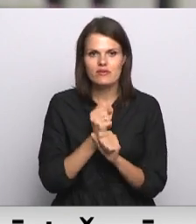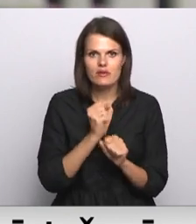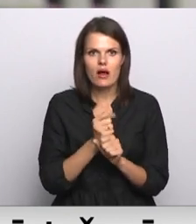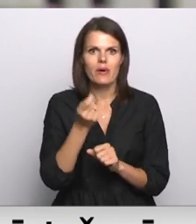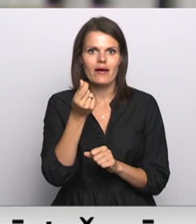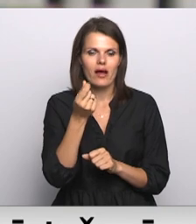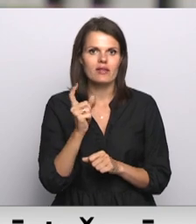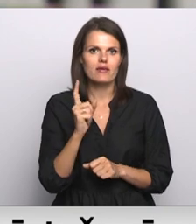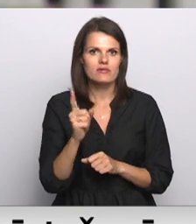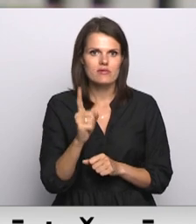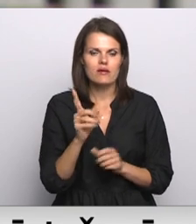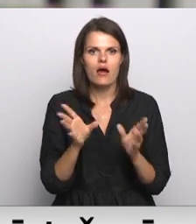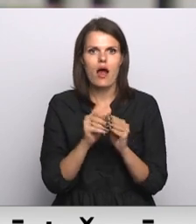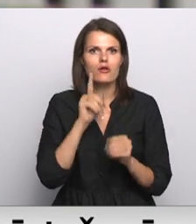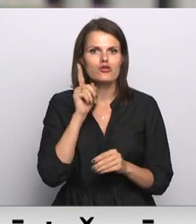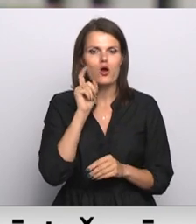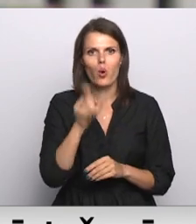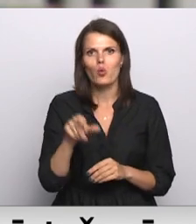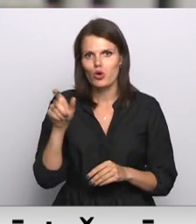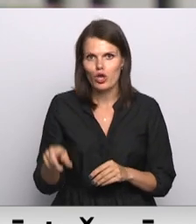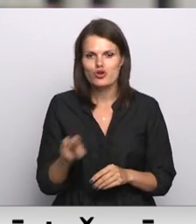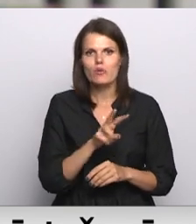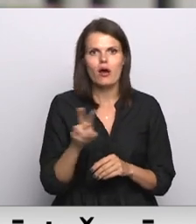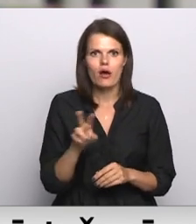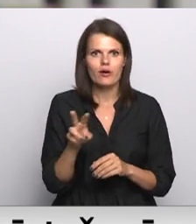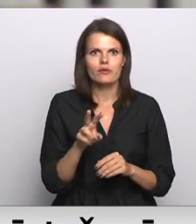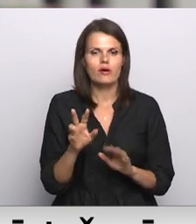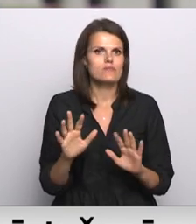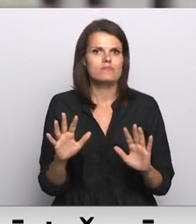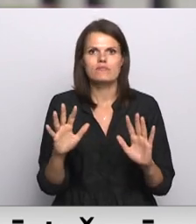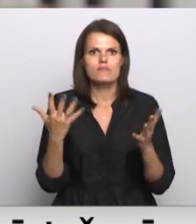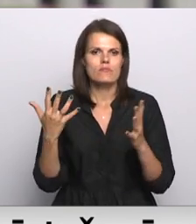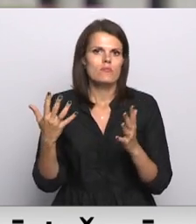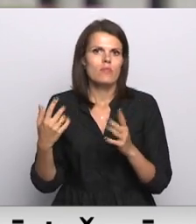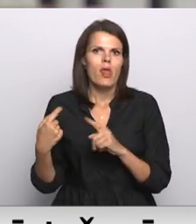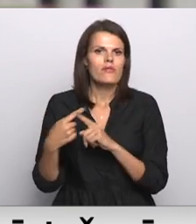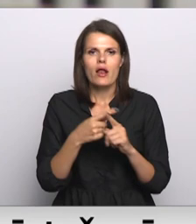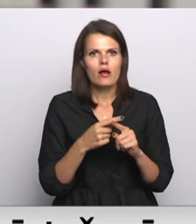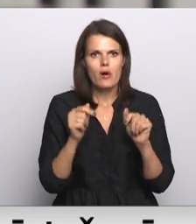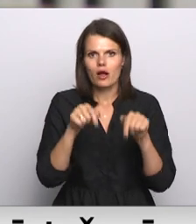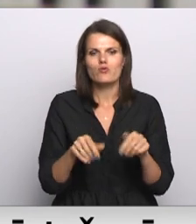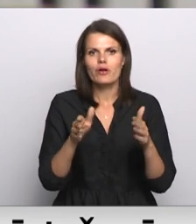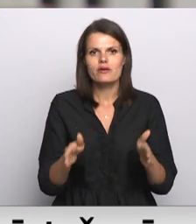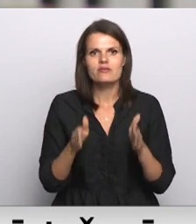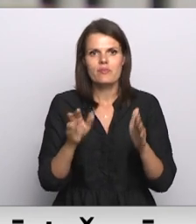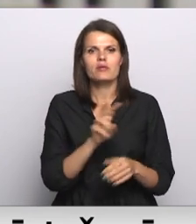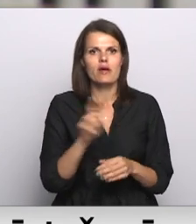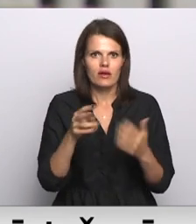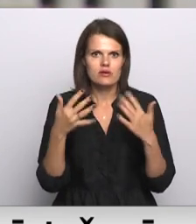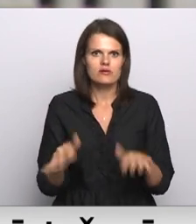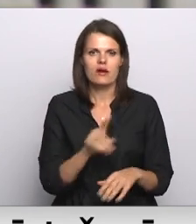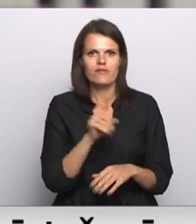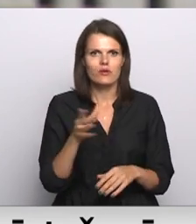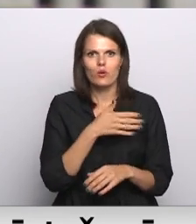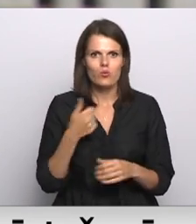gan drīz tikai ar jauniešiem, kas neatliekamajā kārtā nonāk slimnīca, kas jau ir tādas tiešām